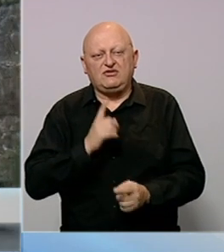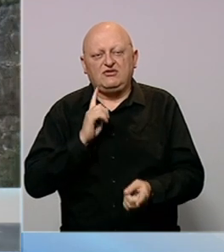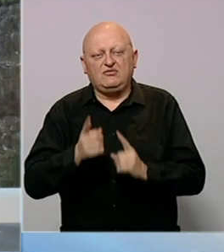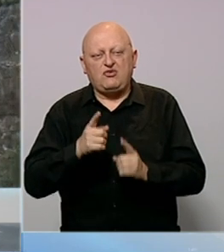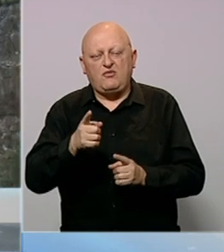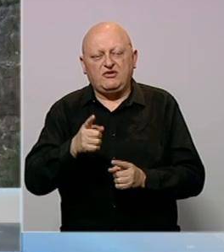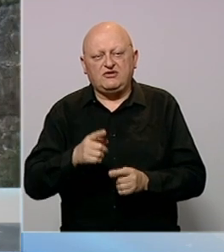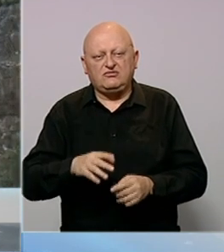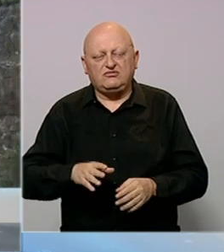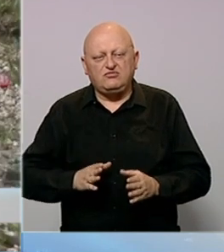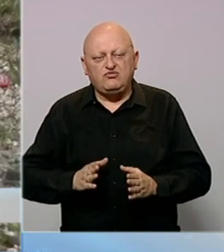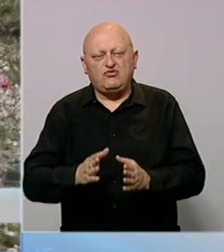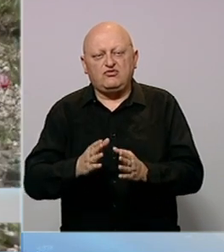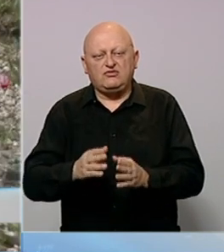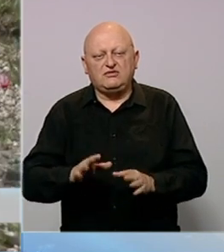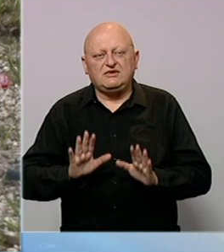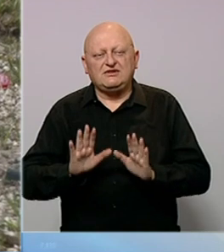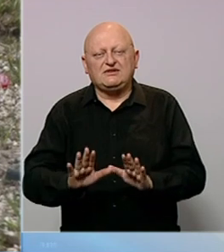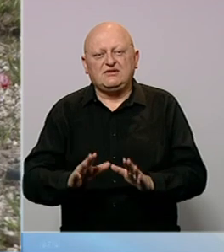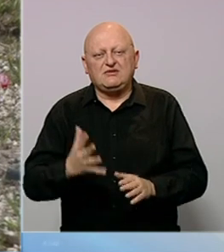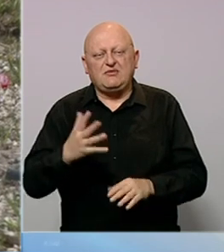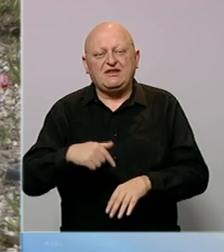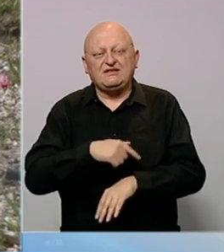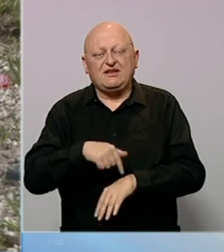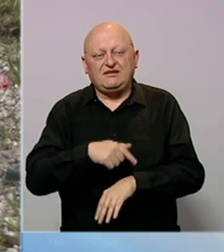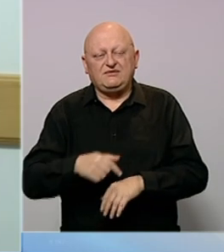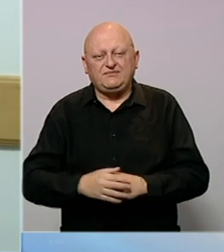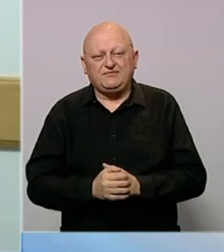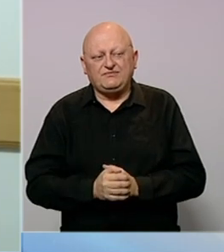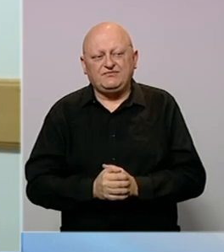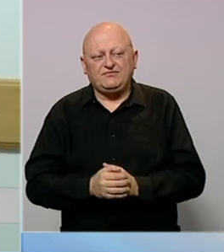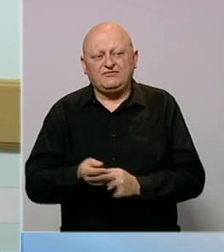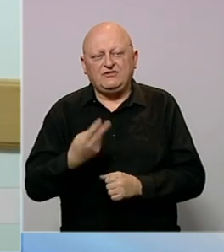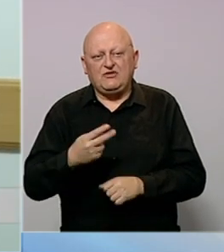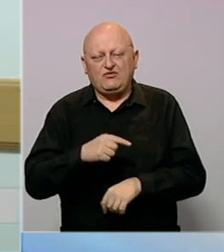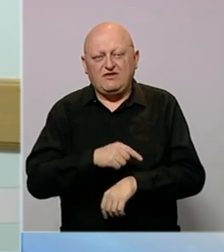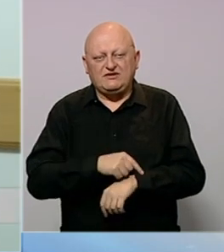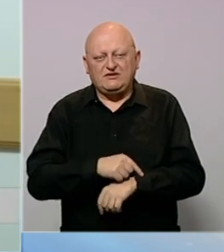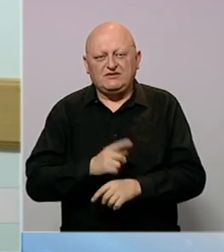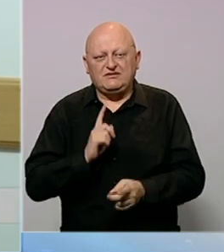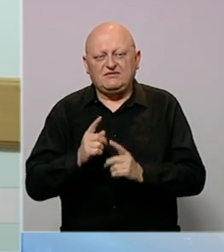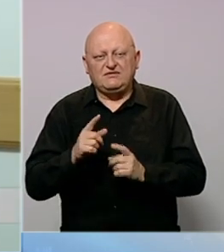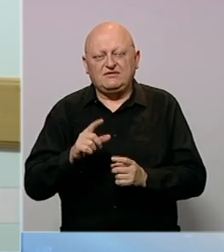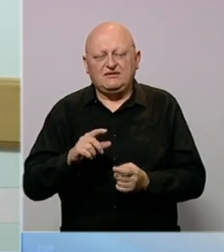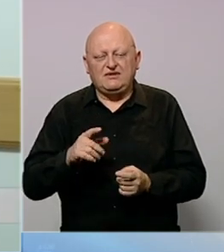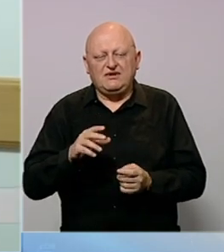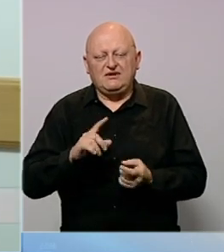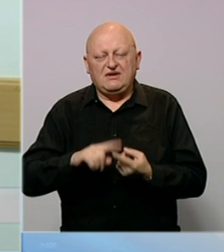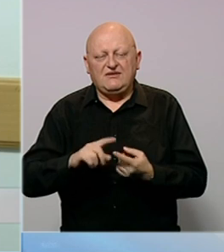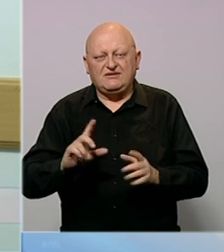na toj dionici magistralnog puta bio je zaustavljen pet sati. U 20 sati na cesti M17